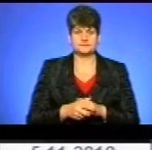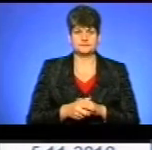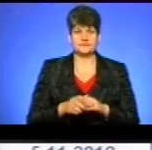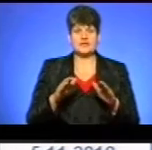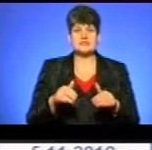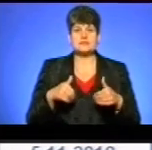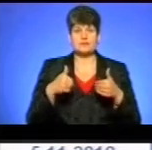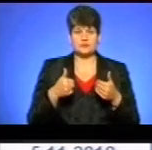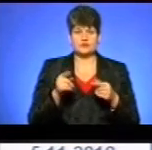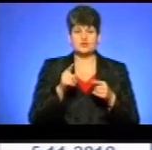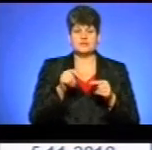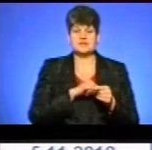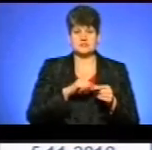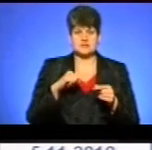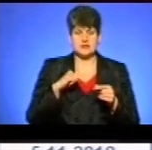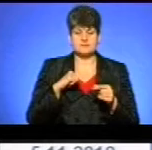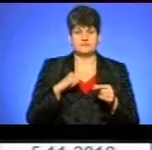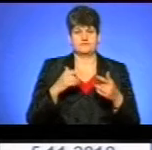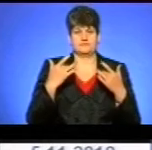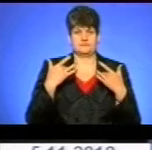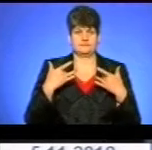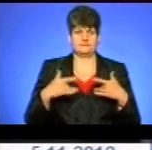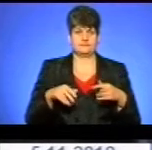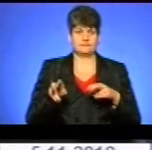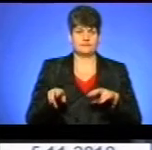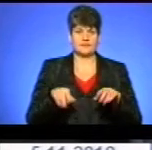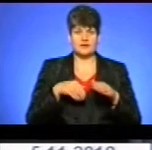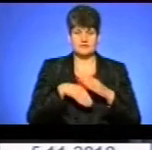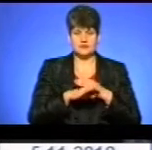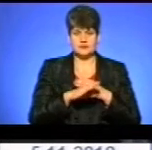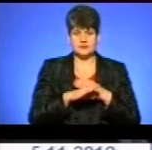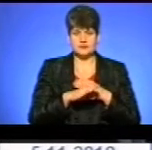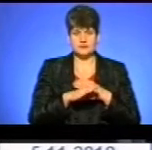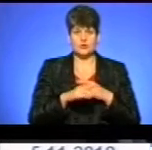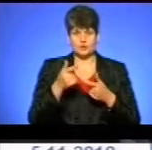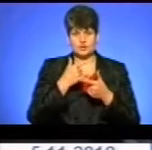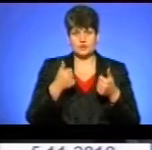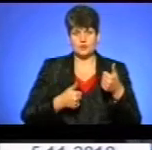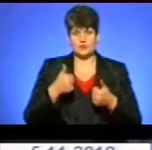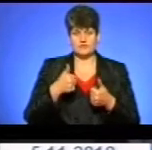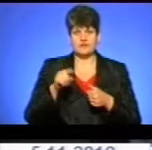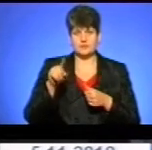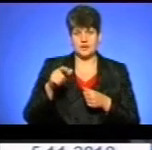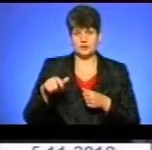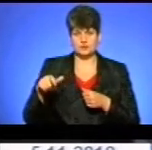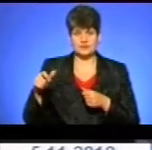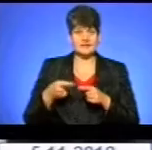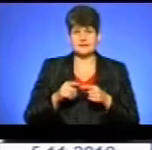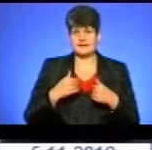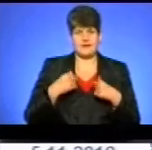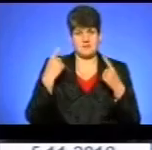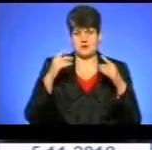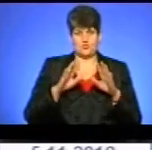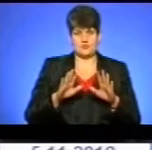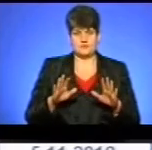Запропонуйте, щоб він добровільно склав в себе повноваження і оголосити відкритий конкурс. Вимагають громада, вимагають люди. Це не я придумав.